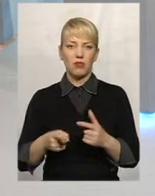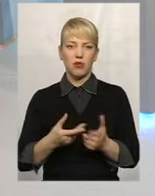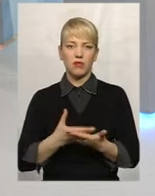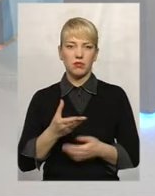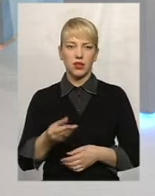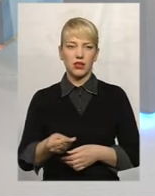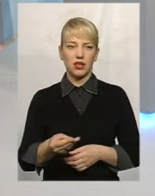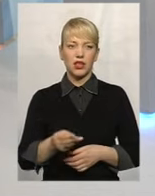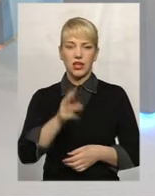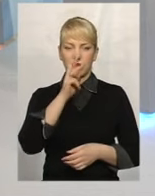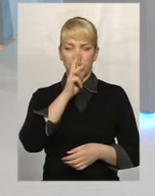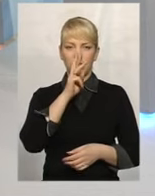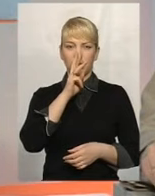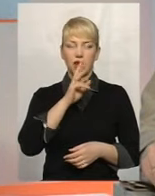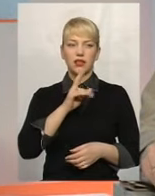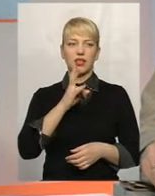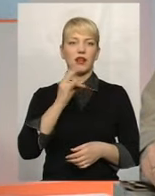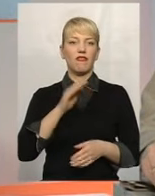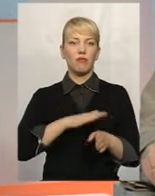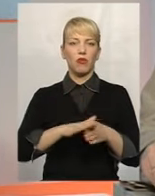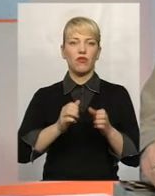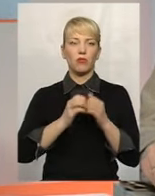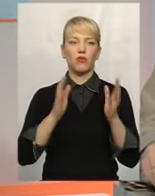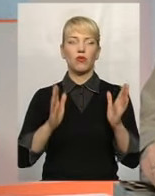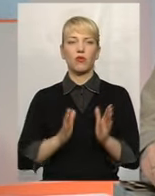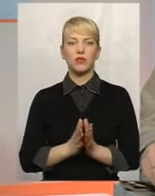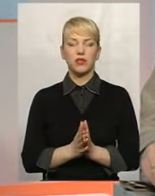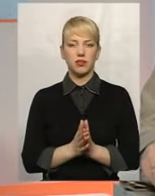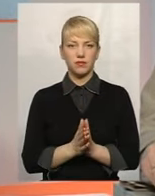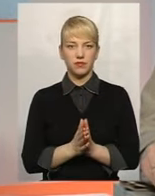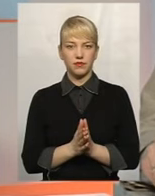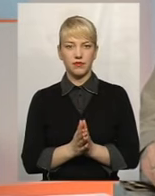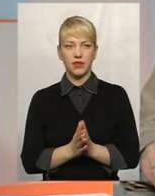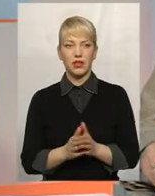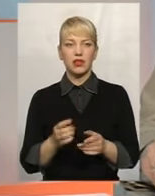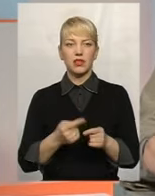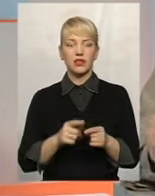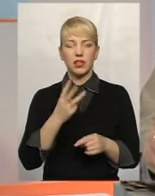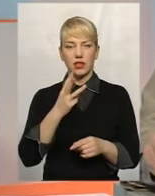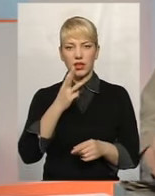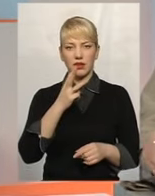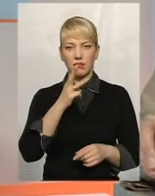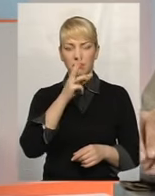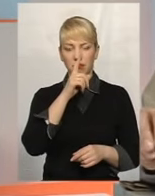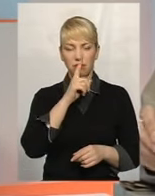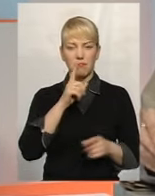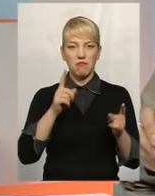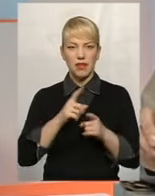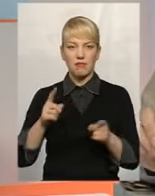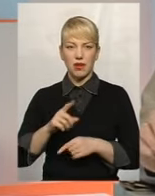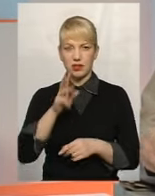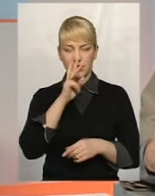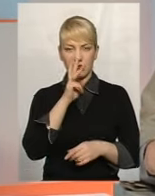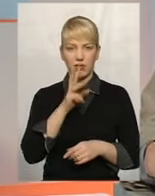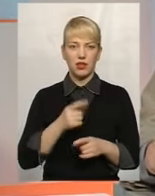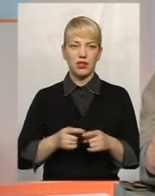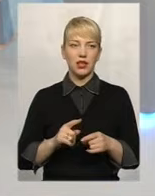заробітної плати не у повному обсязі. Це три мінімальних заробітні плати, на даний час це...